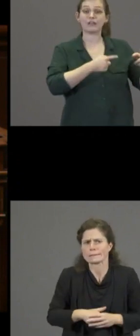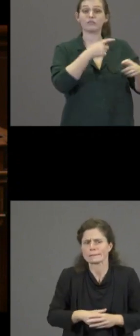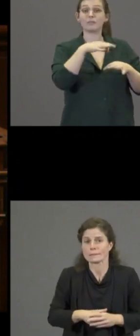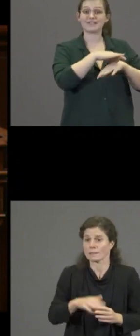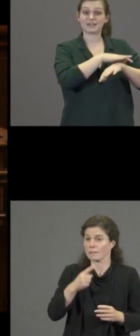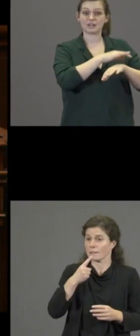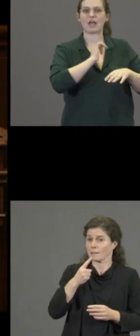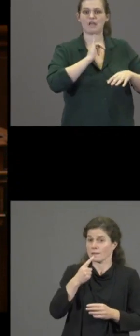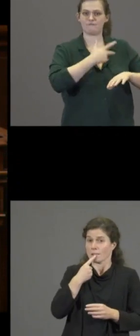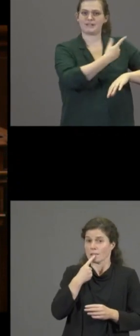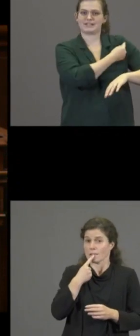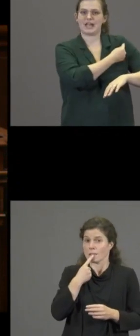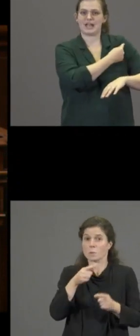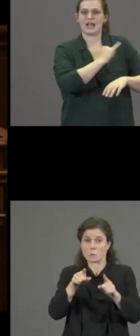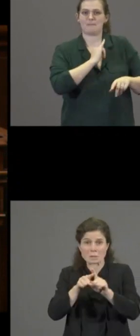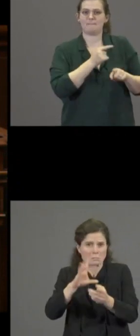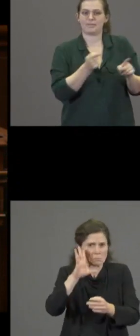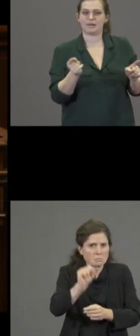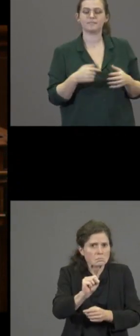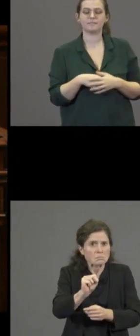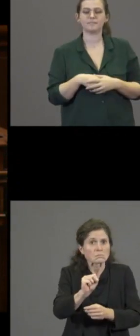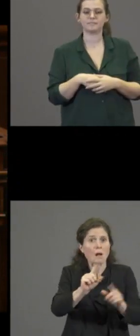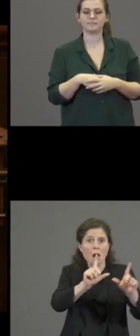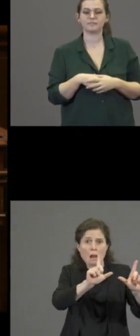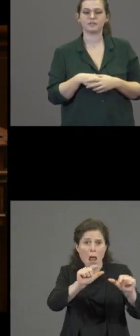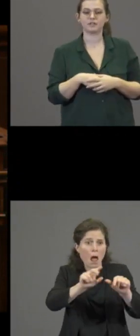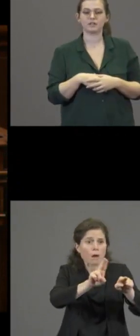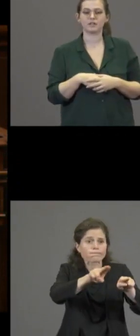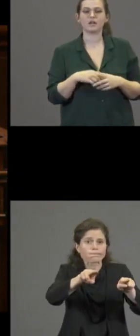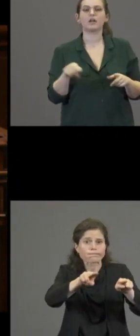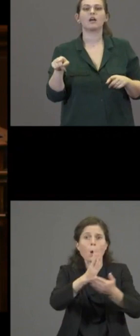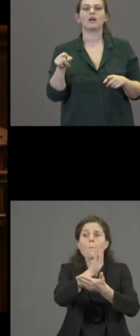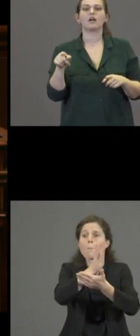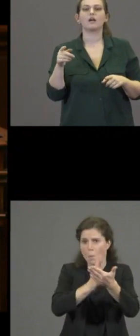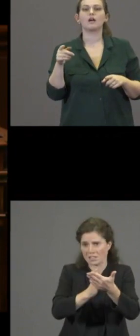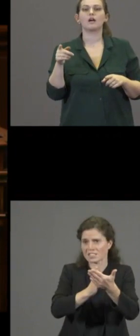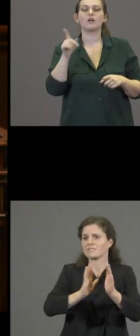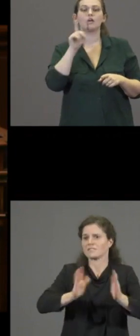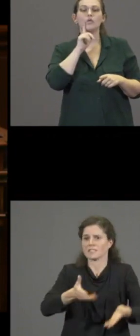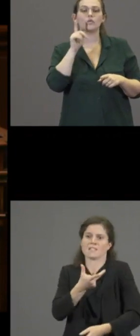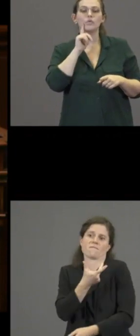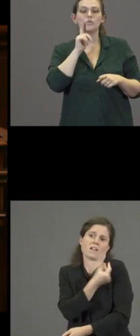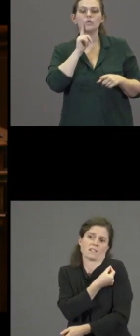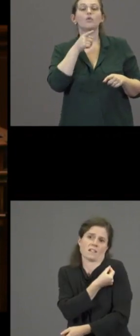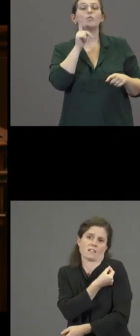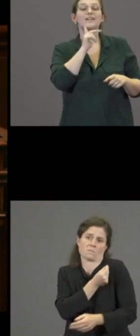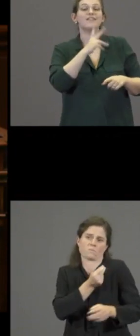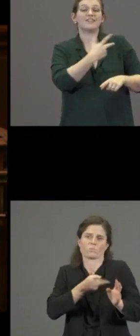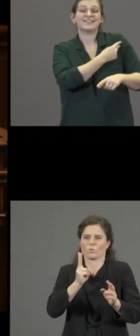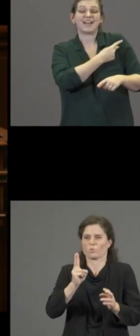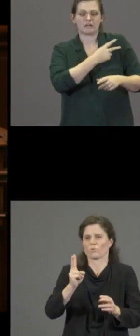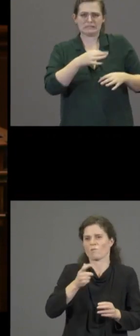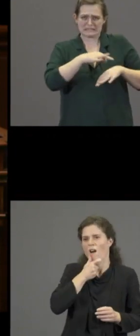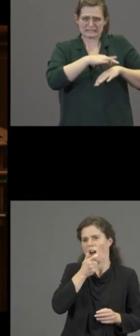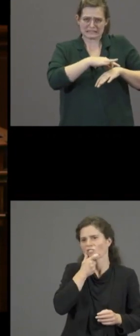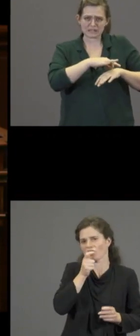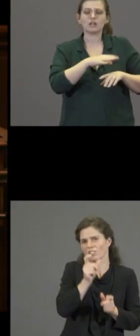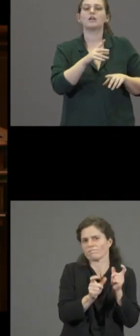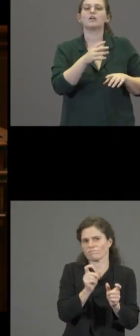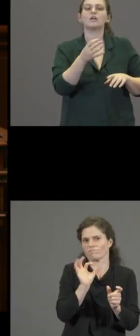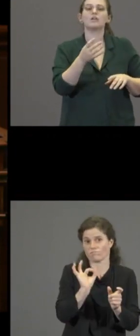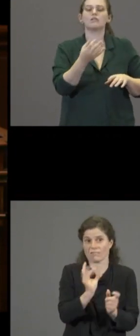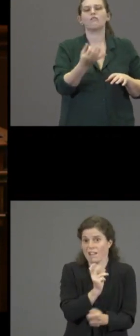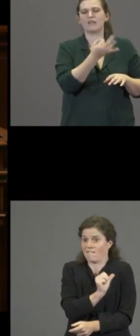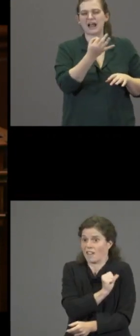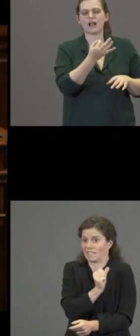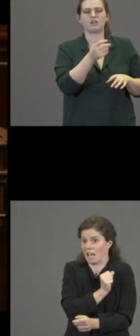En van deze die gevaccineerd waren, waren vooral de oudjes die ziek waren. En ook vooral de mensen met onderliggende